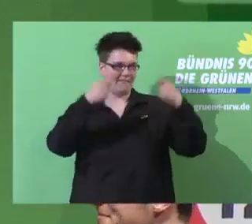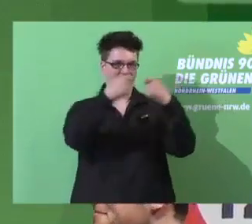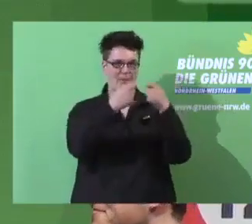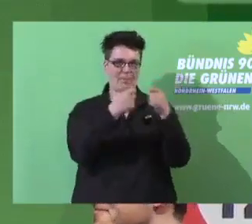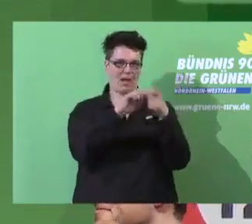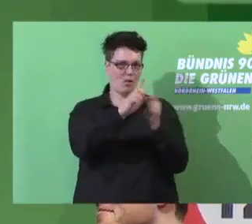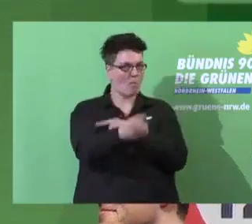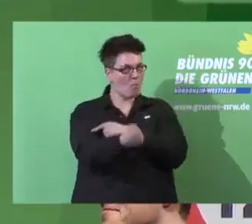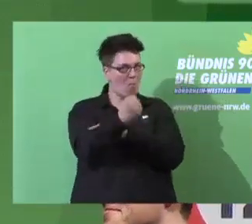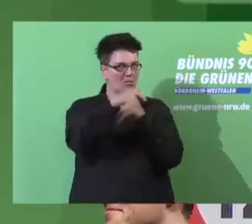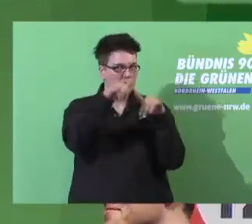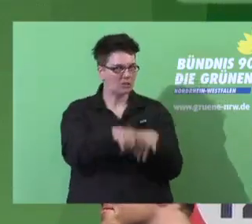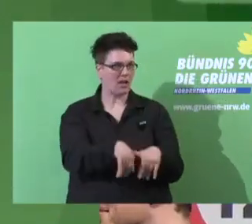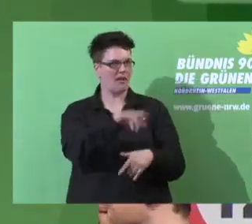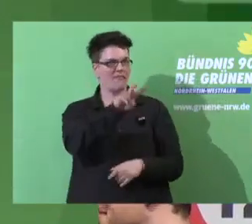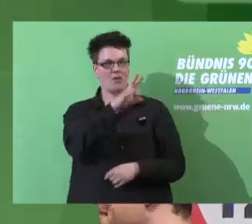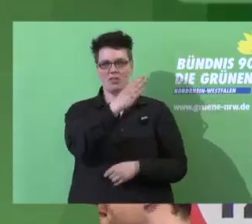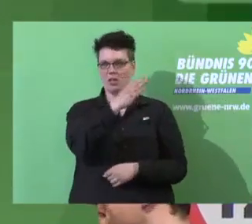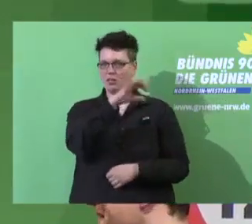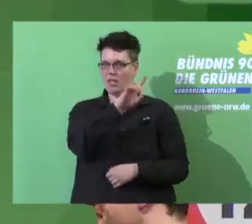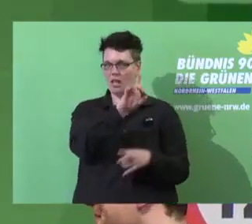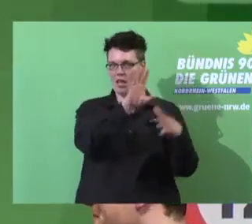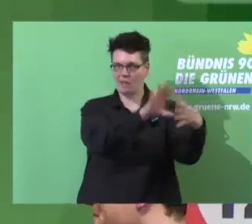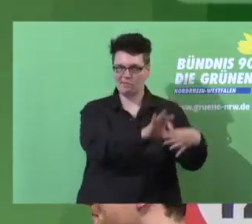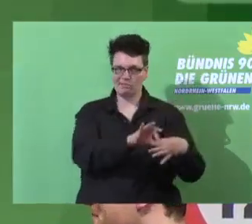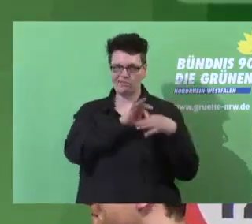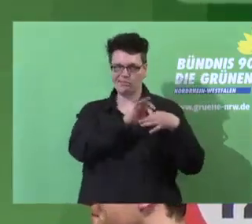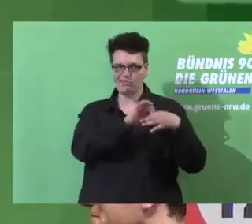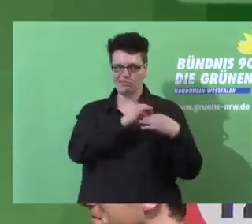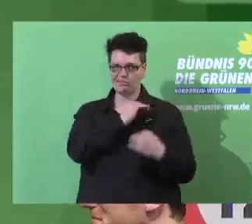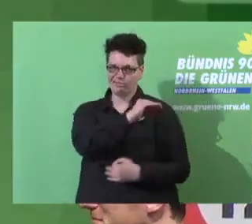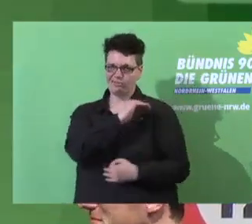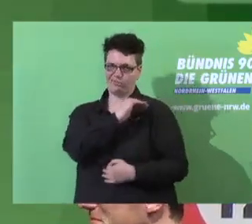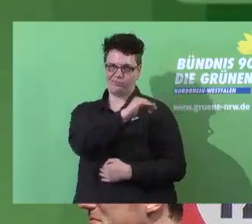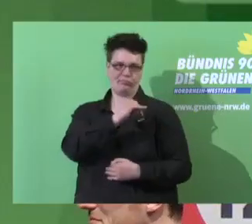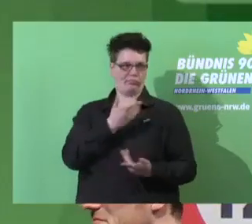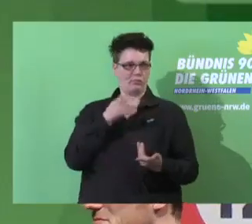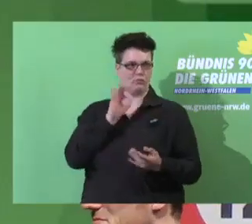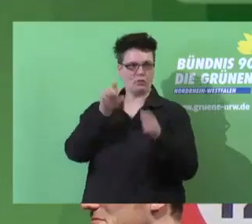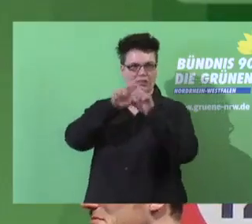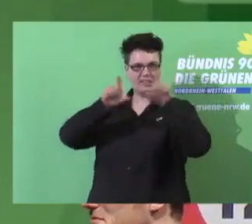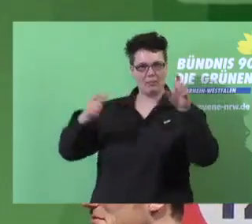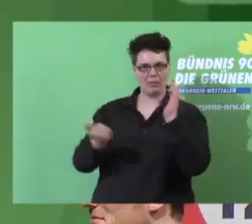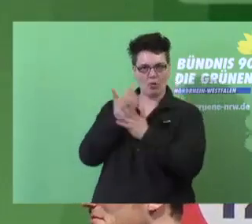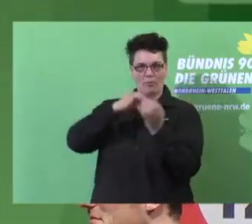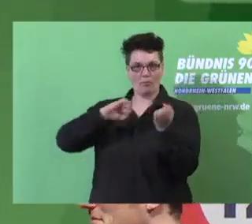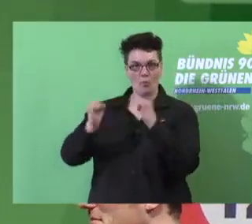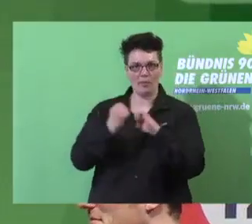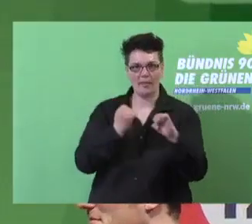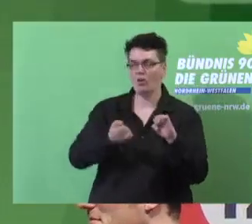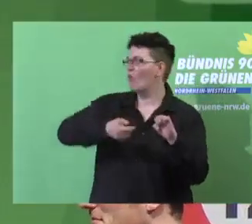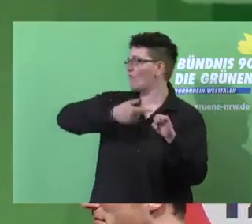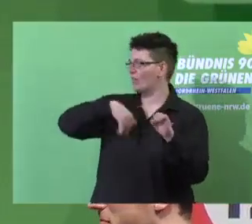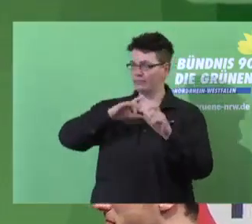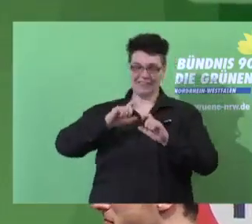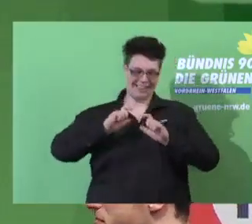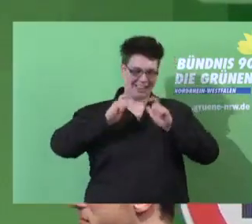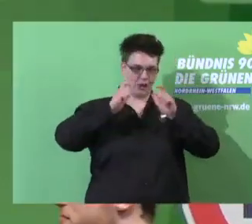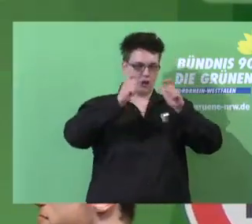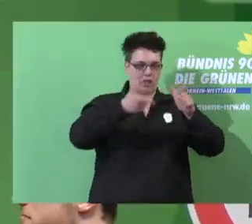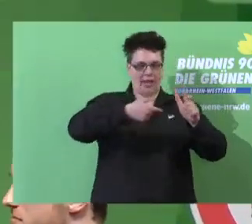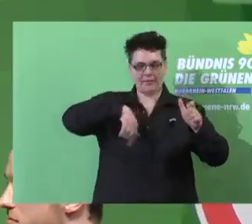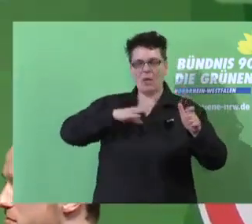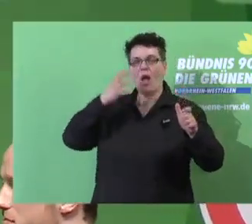VCD im Streiten um eine neue Mobilität. und wir haben hier als Geschenk mal die Vision der Mobilität der